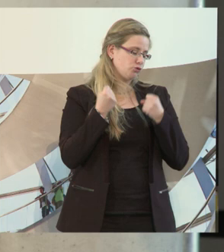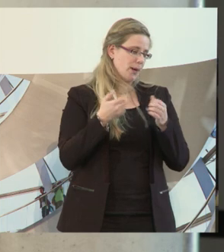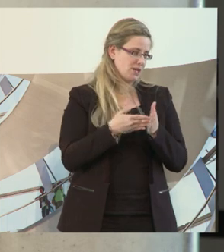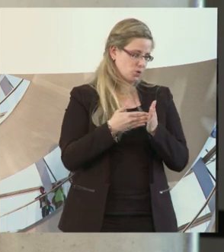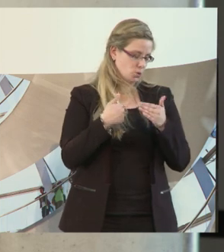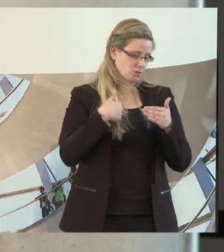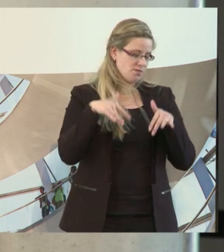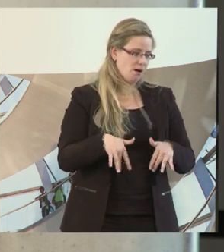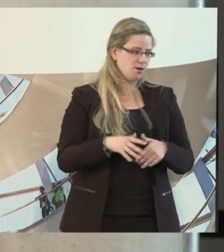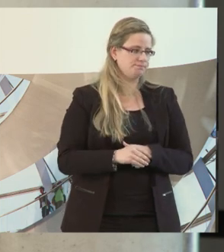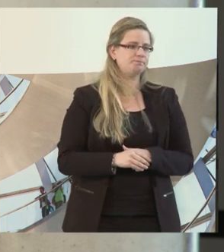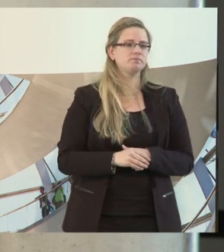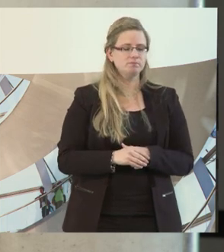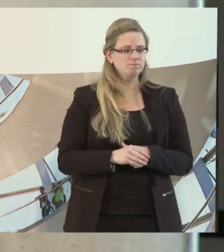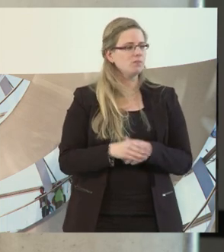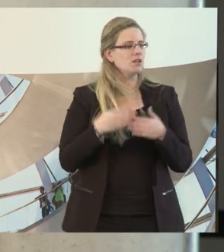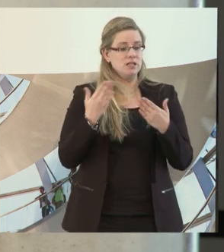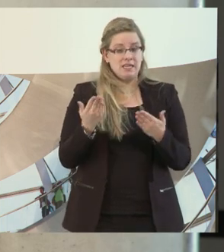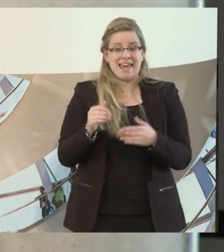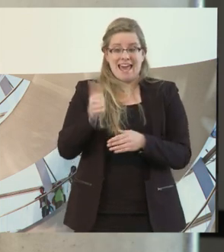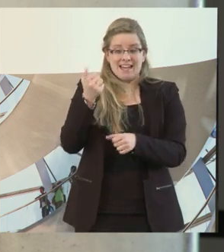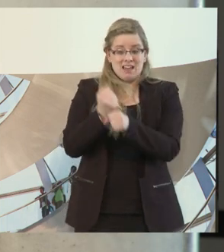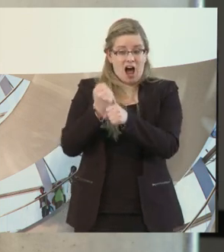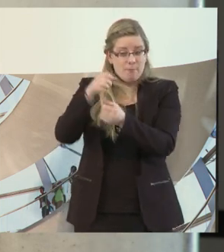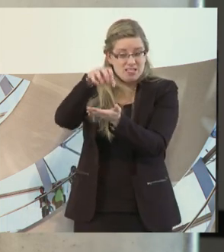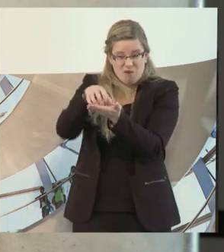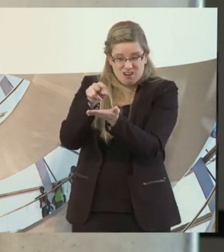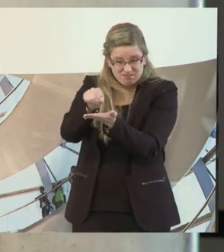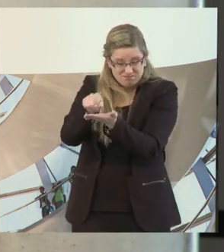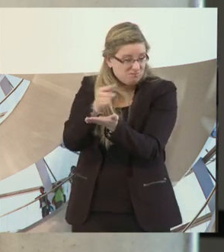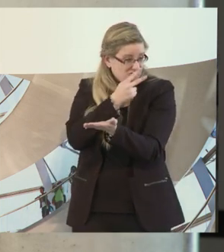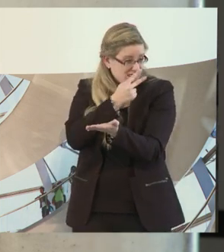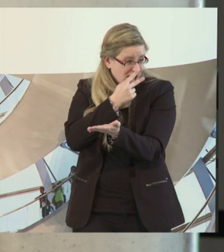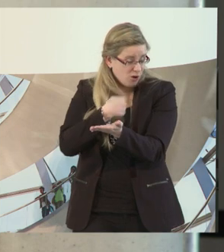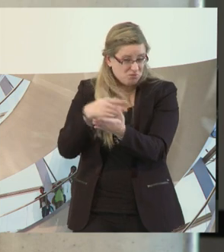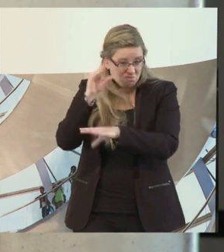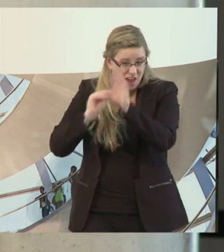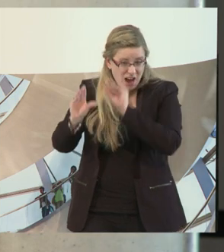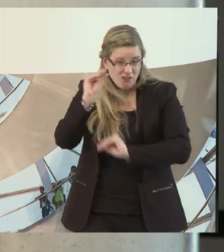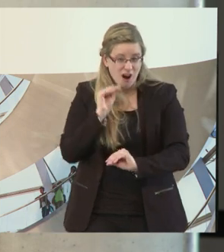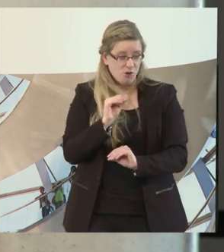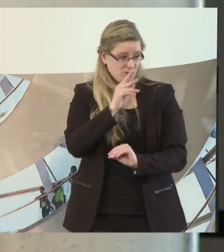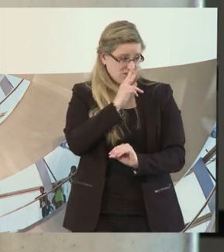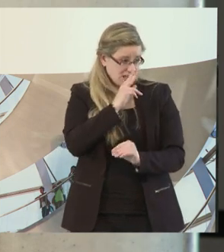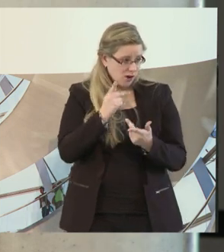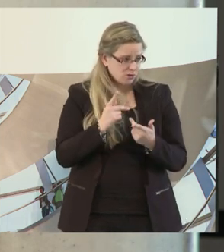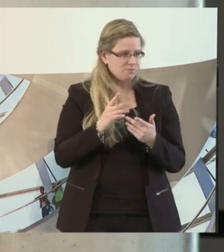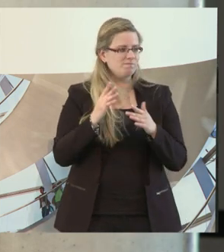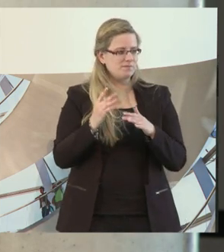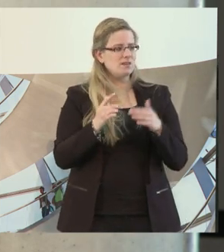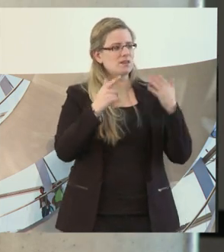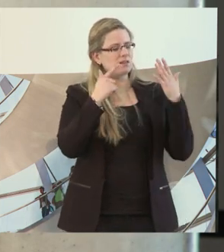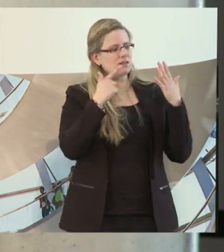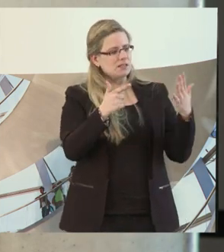Ja, was erlebe ich auf dem ersten Arbeitsmarkt? Ich erlebe und ich muss diesen Zahlen glauben, dass wir ungefähr 37